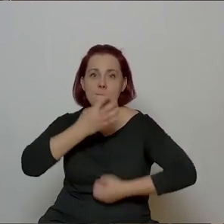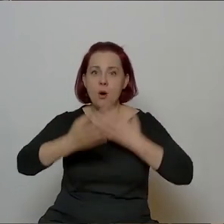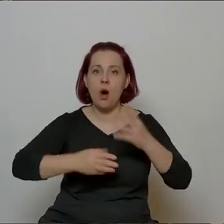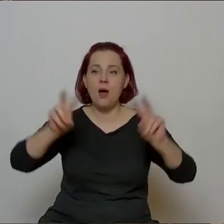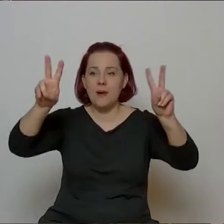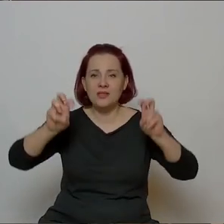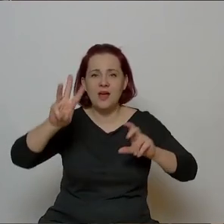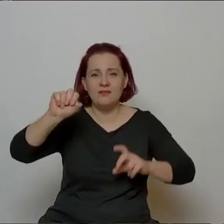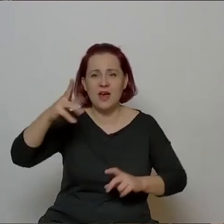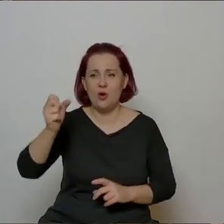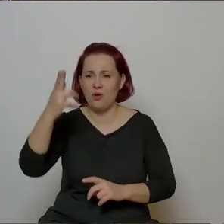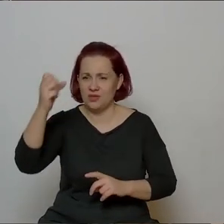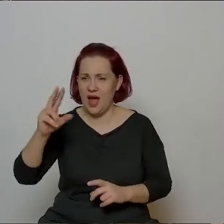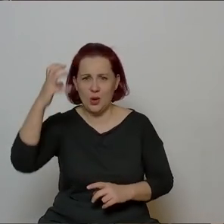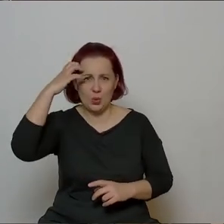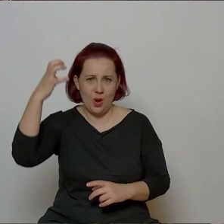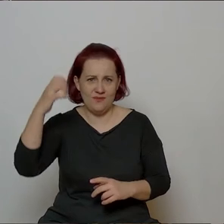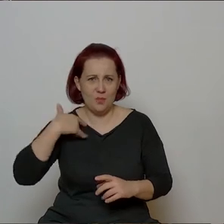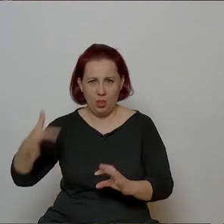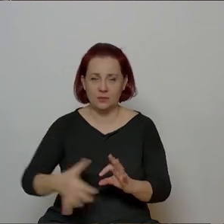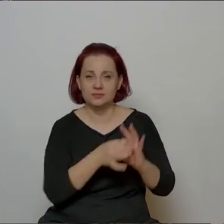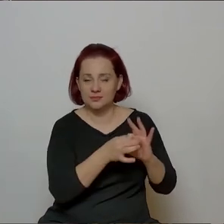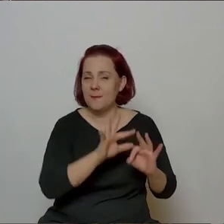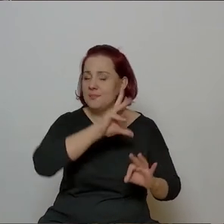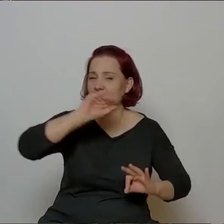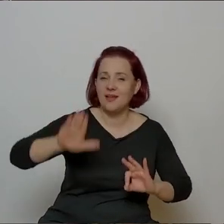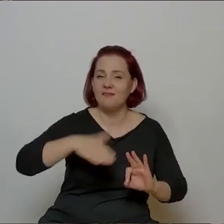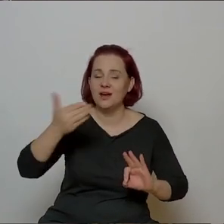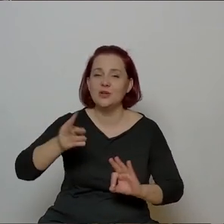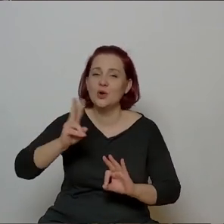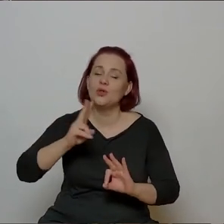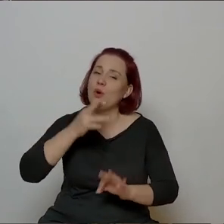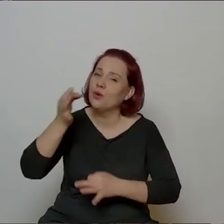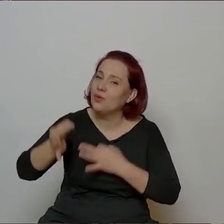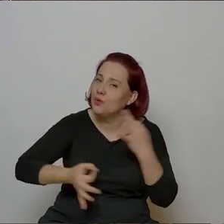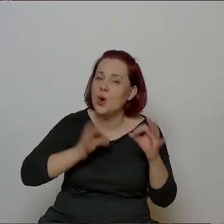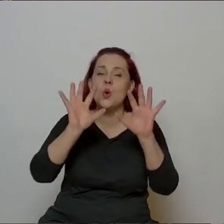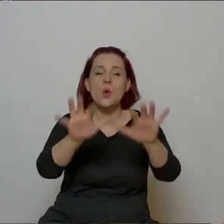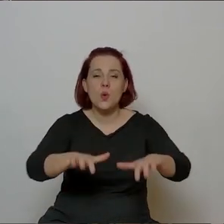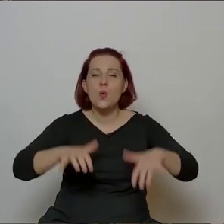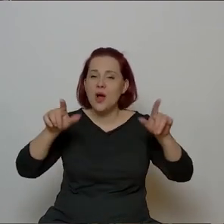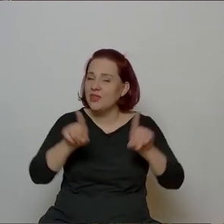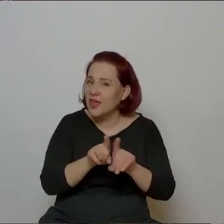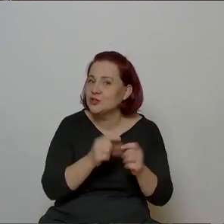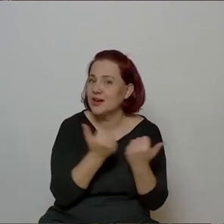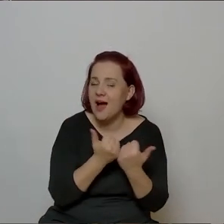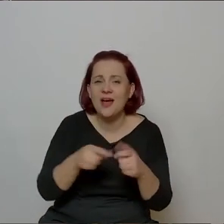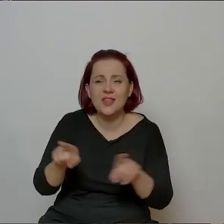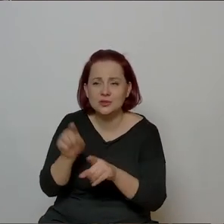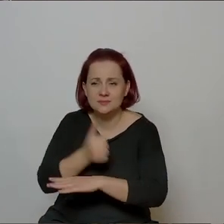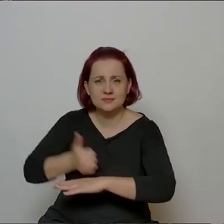Kurylewicza napisany do tego w pięknej wersji nagranym przez krakowski chór i orkiestrę z Katlewiczem,